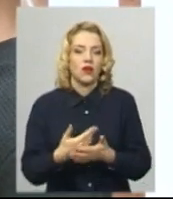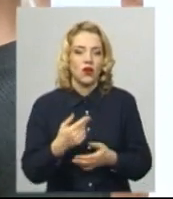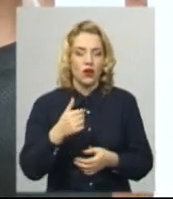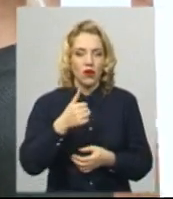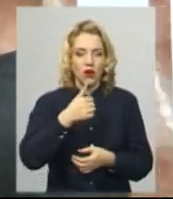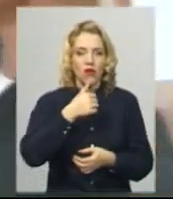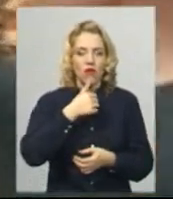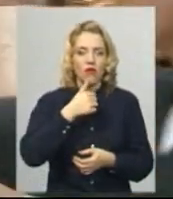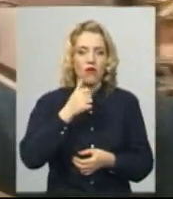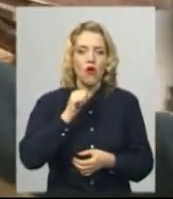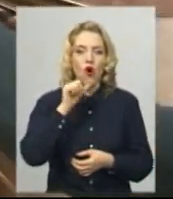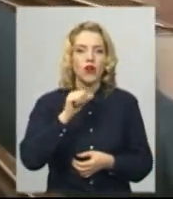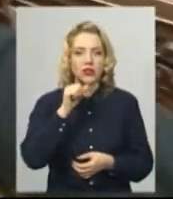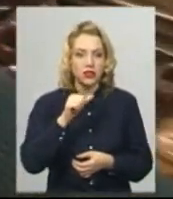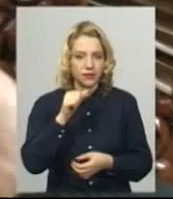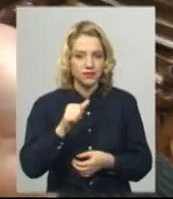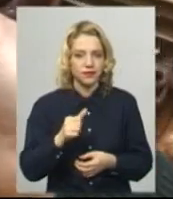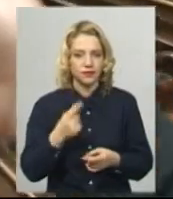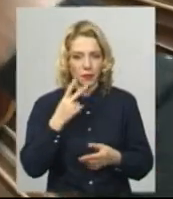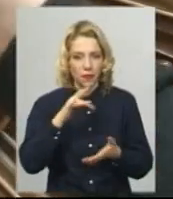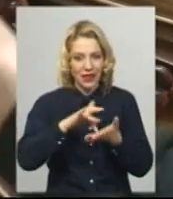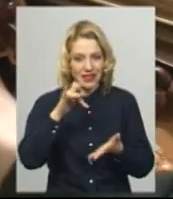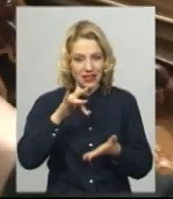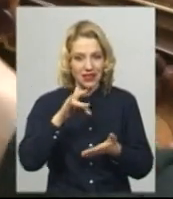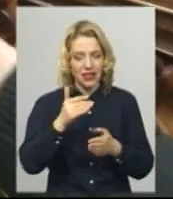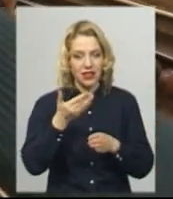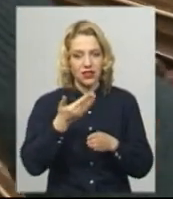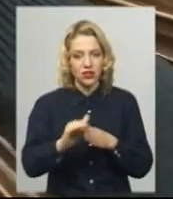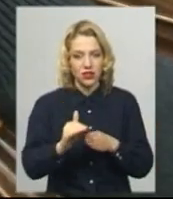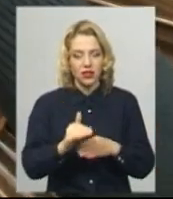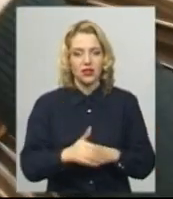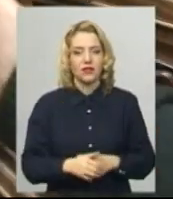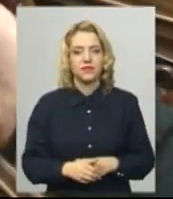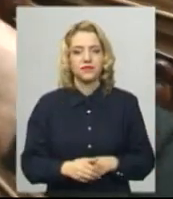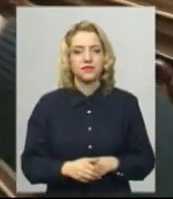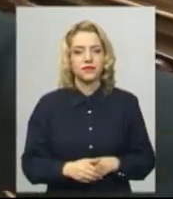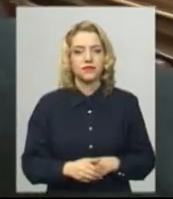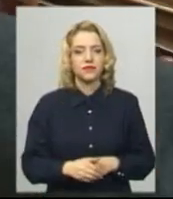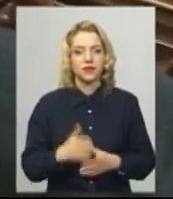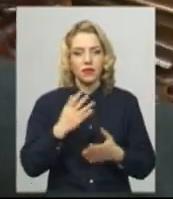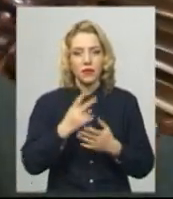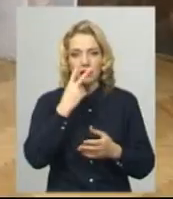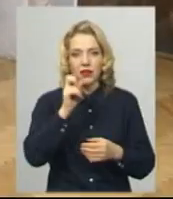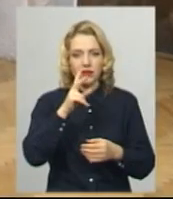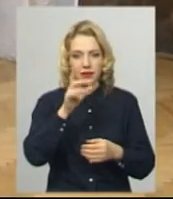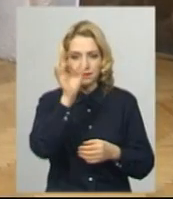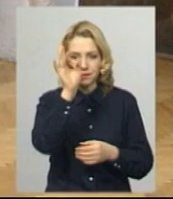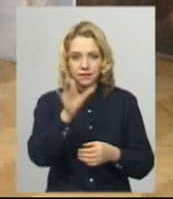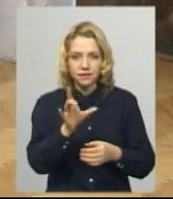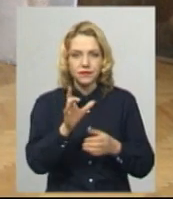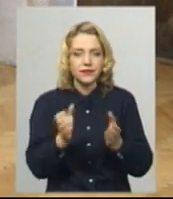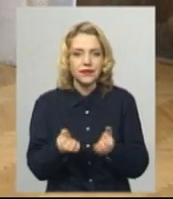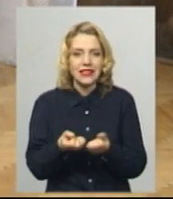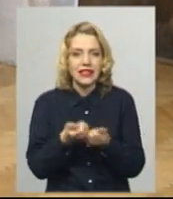Вибираю, дивіться, центральна частина вироба, є луч горіховий. Відвідала